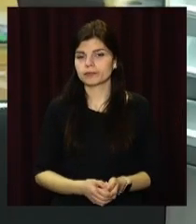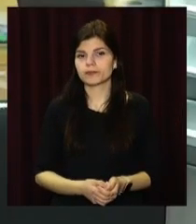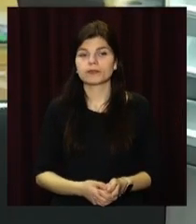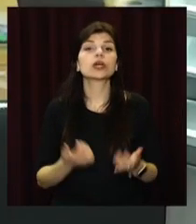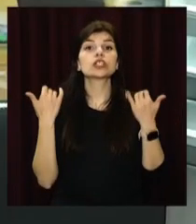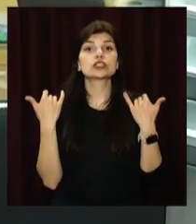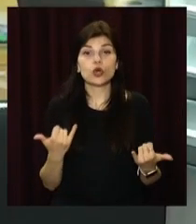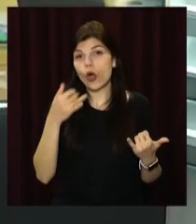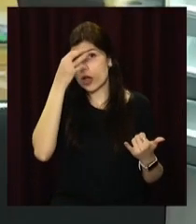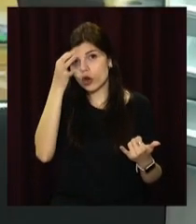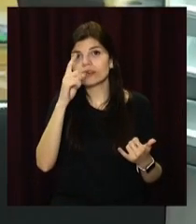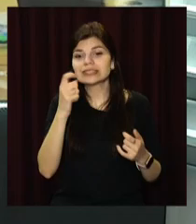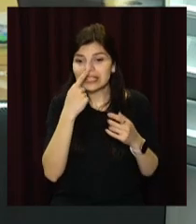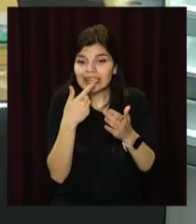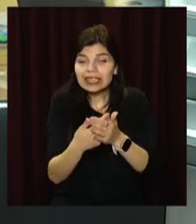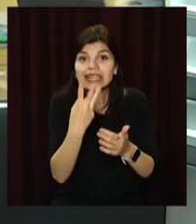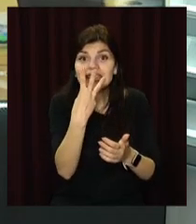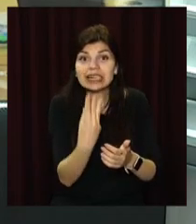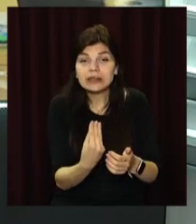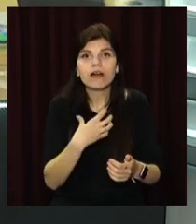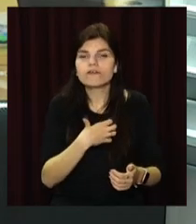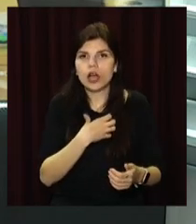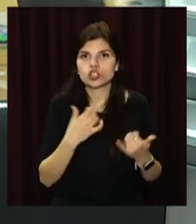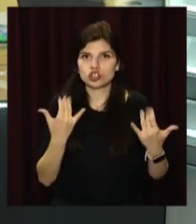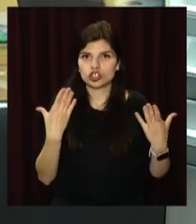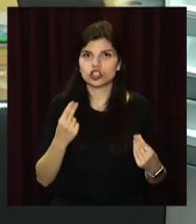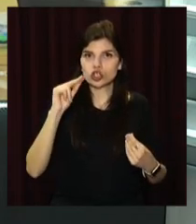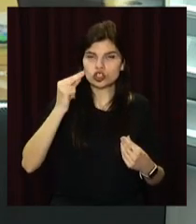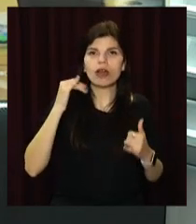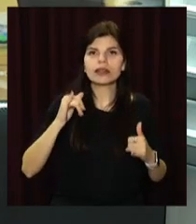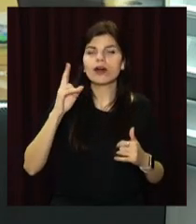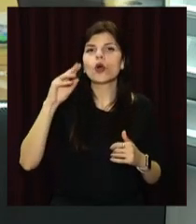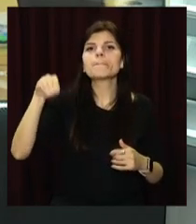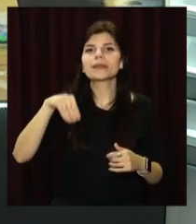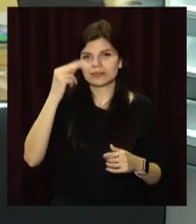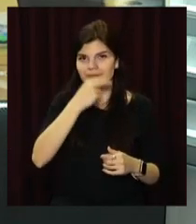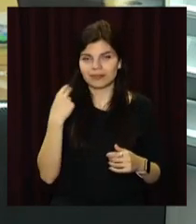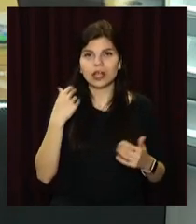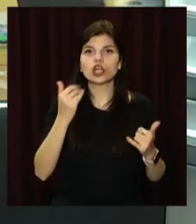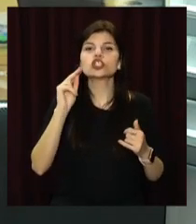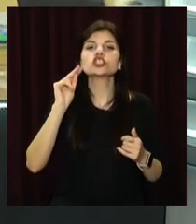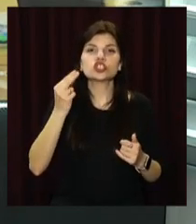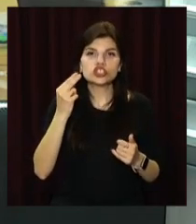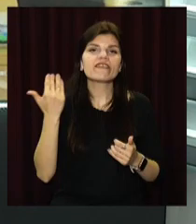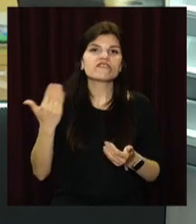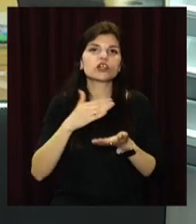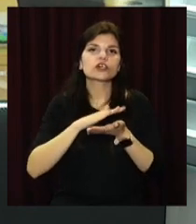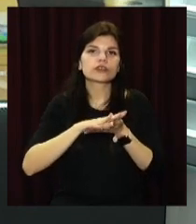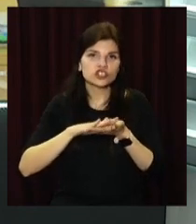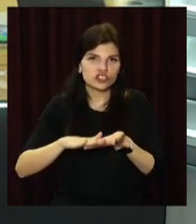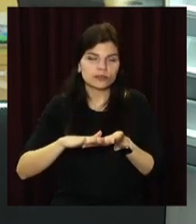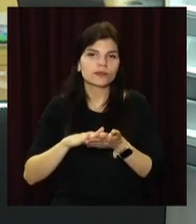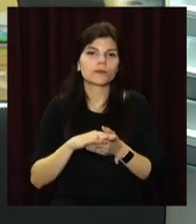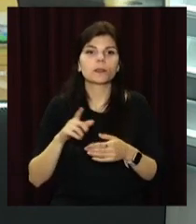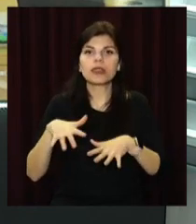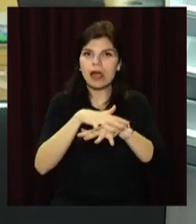Сьогодні рівно за три дні до Великодня важливий день Страстного тижня для православних християн – «Чистий четверг». Так його називають у народі,